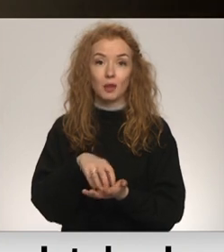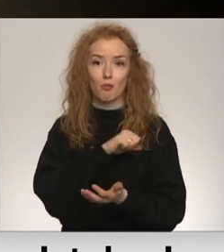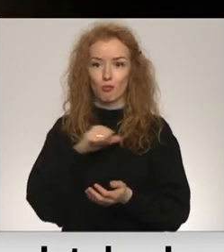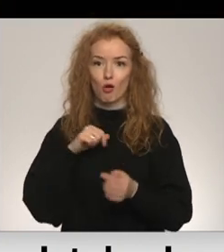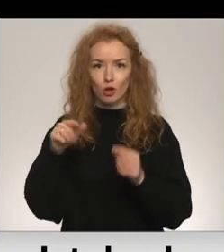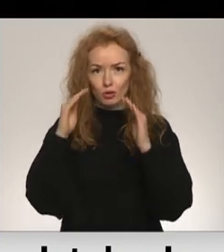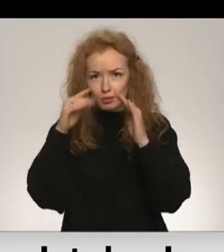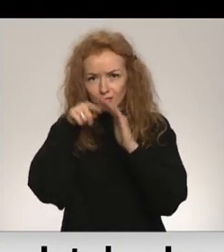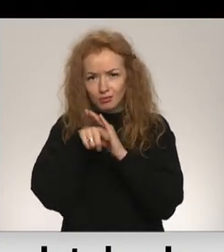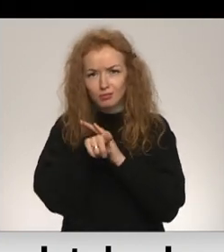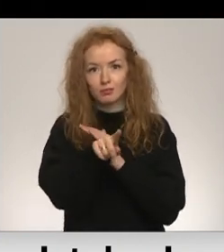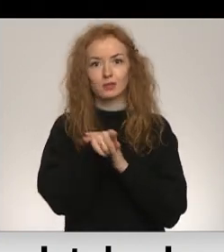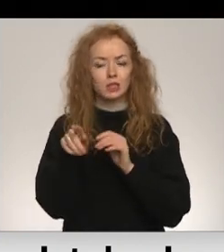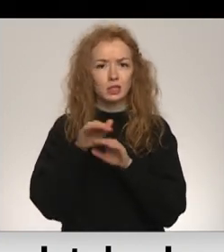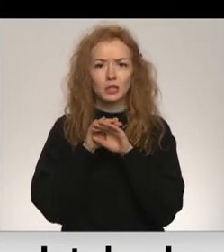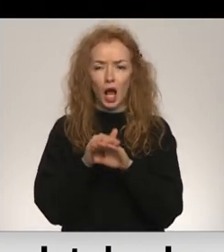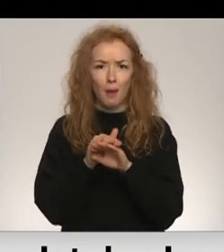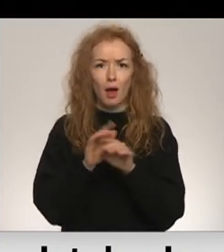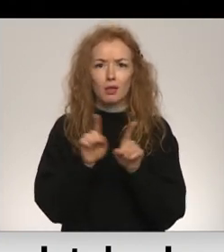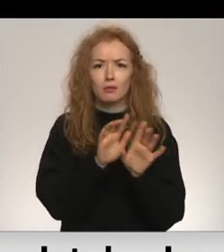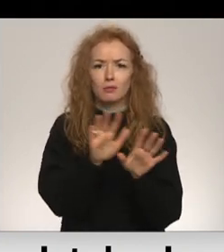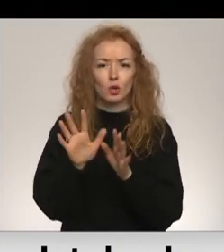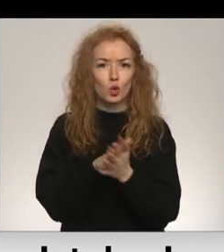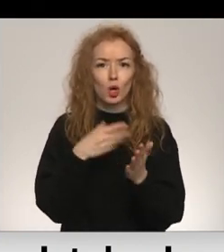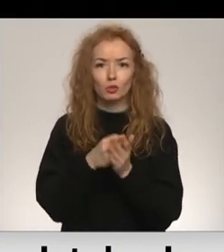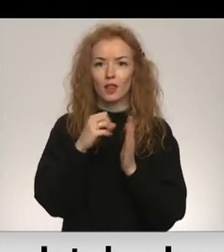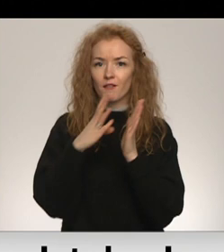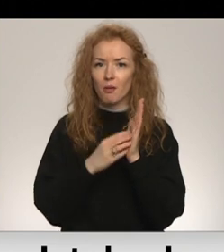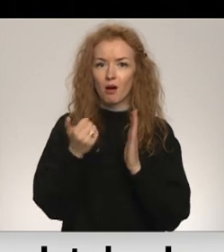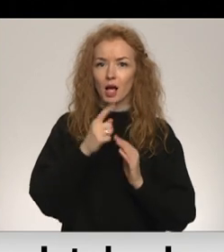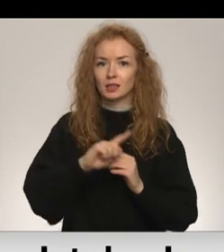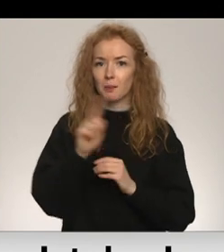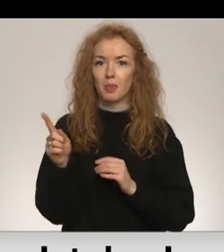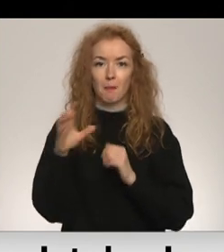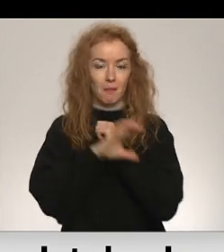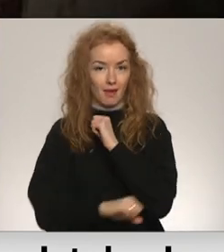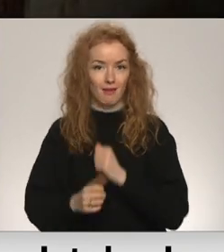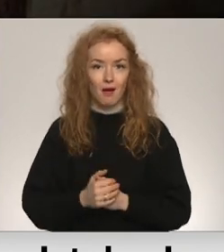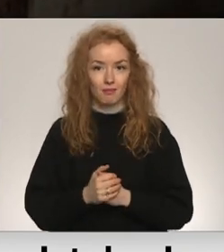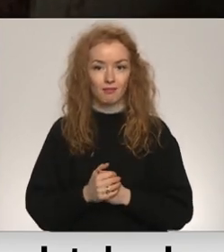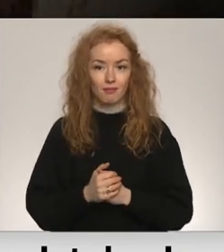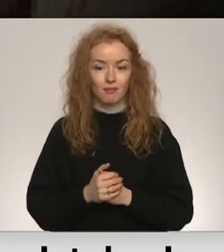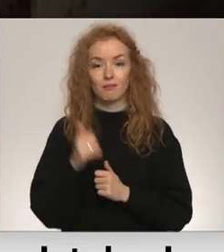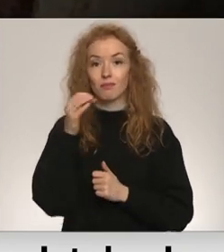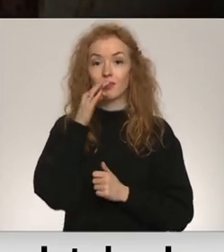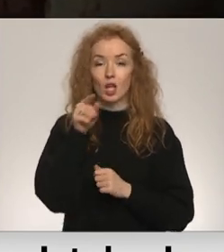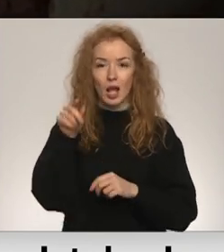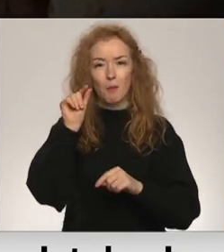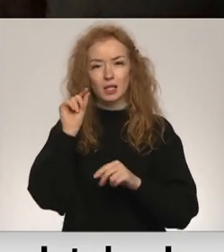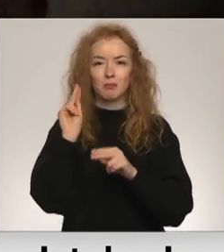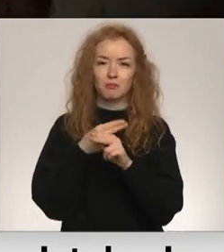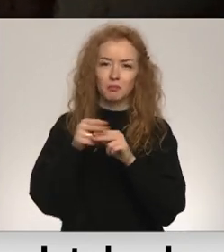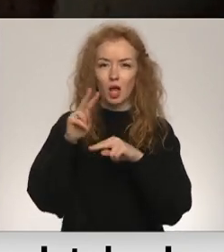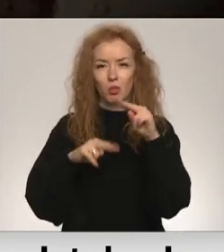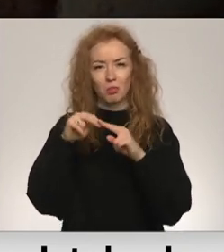kazemāti, saglabājušies gan rīz nepārbūvēt kopš 19. gadsimta beigām. Pārbūvus darba, kas tur ir notikuši,